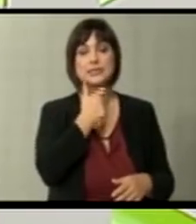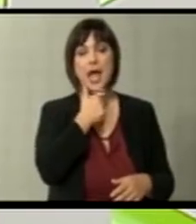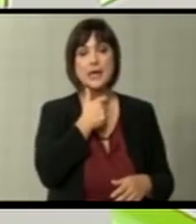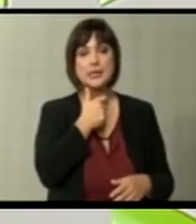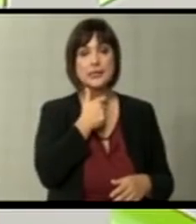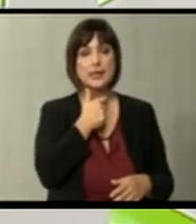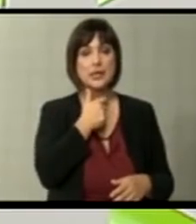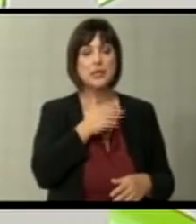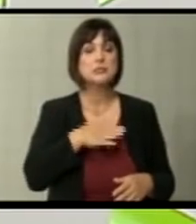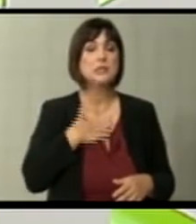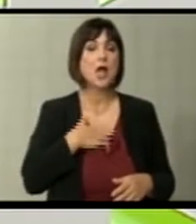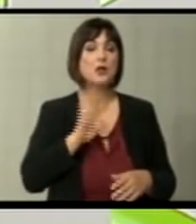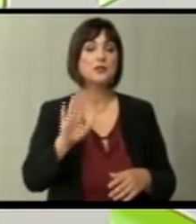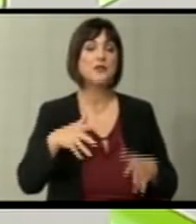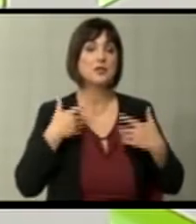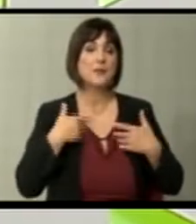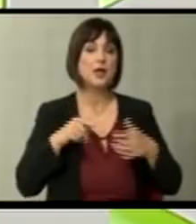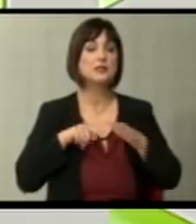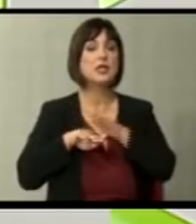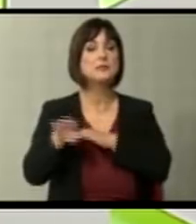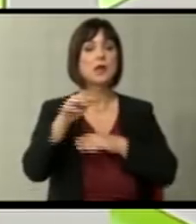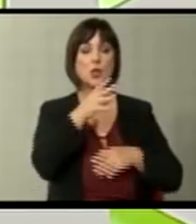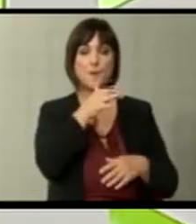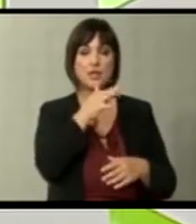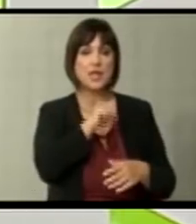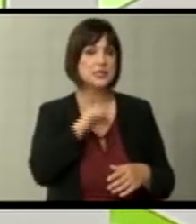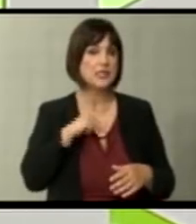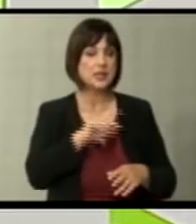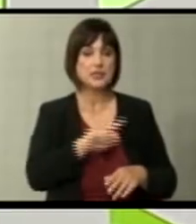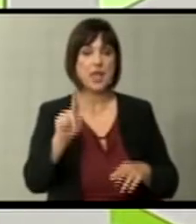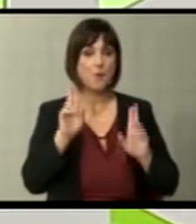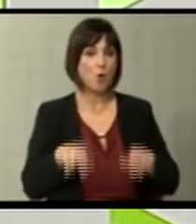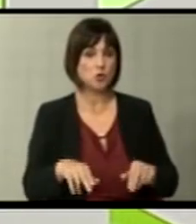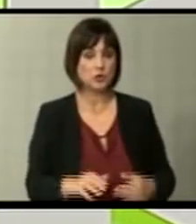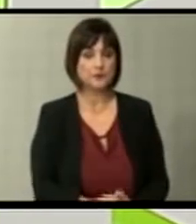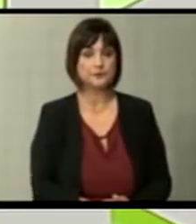посакуваат нивните младите избегат од Македонија бидејќи самите они не можат